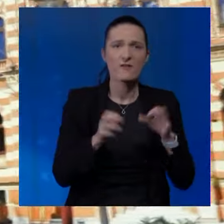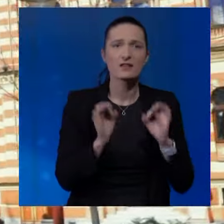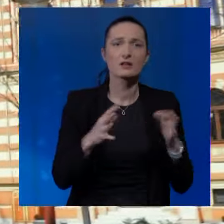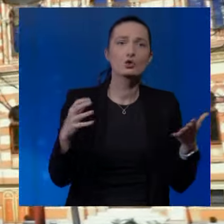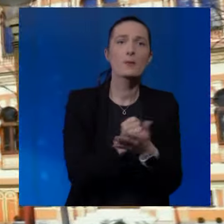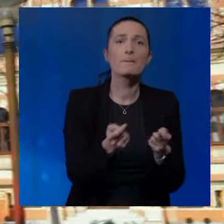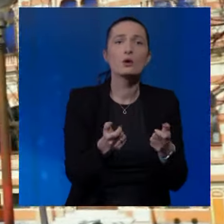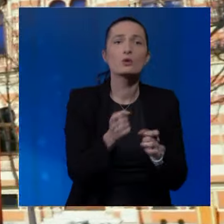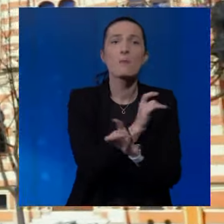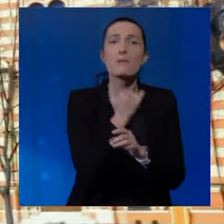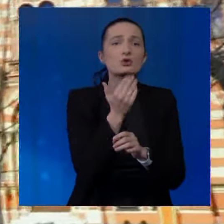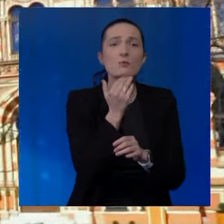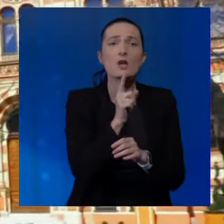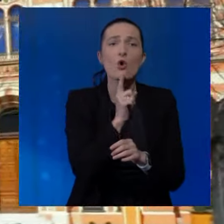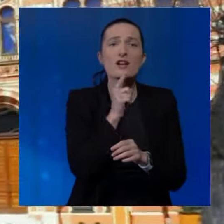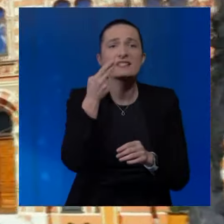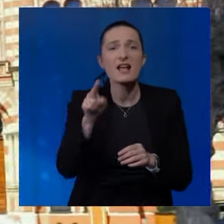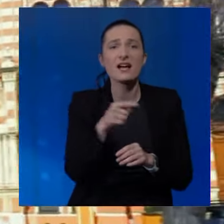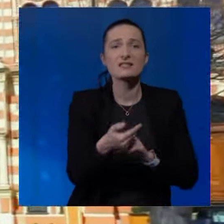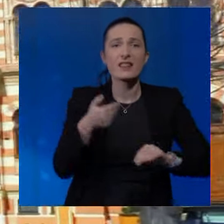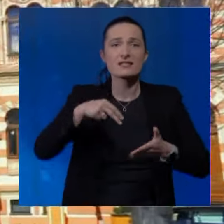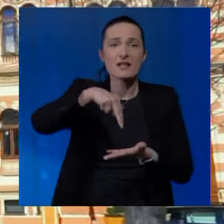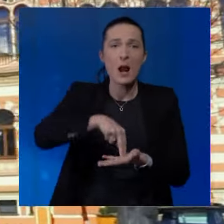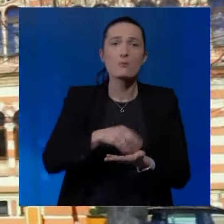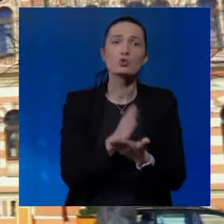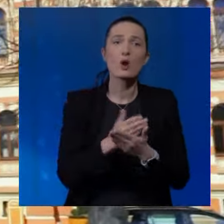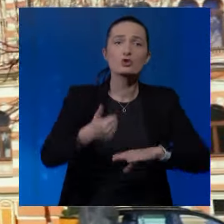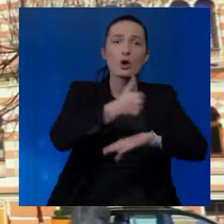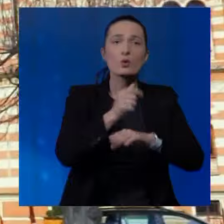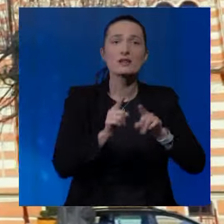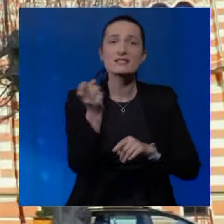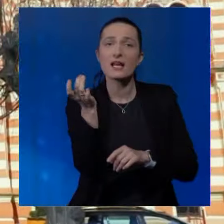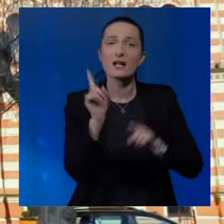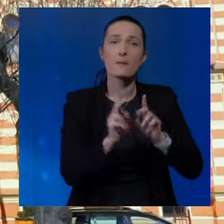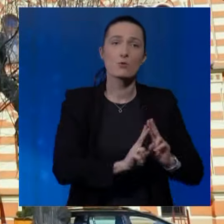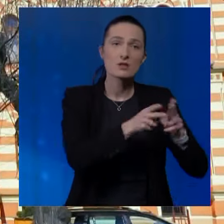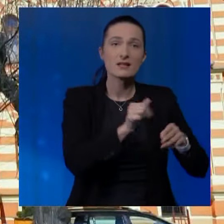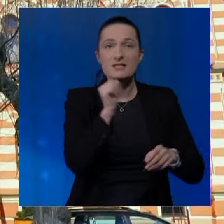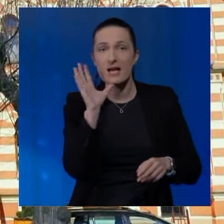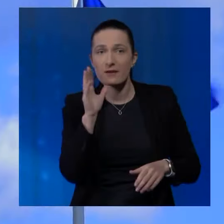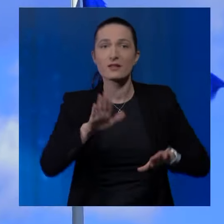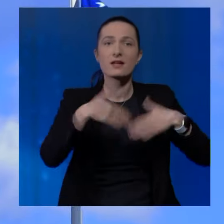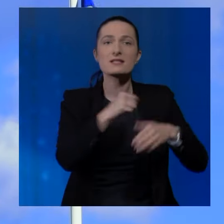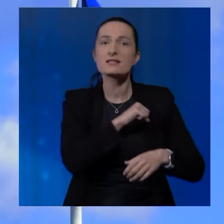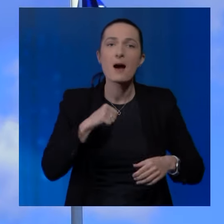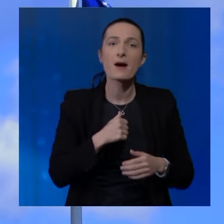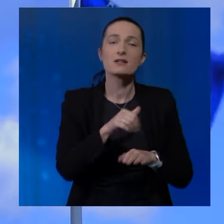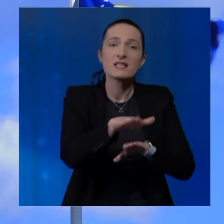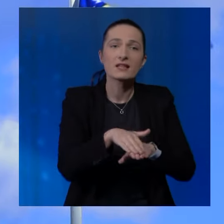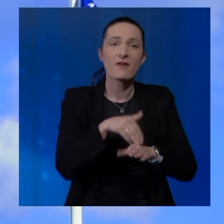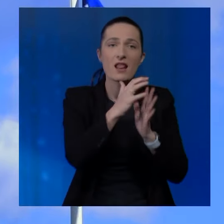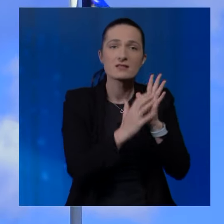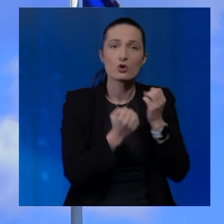najkvalitetniji dobili priliku da, bez obzira koja stranka iza njih stajala, budu na čelu i distrikta, i Mostara, i Sarajeva. Te da i sama